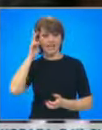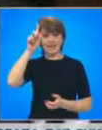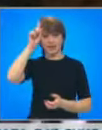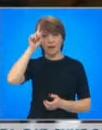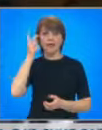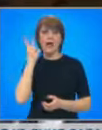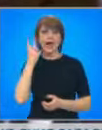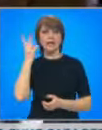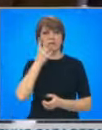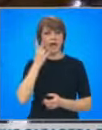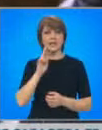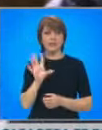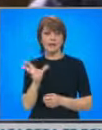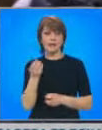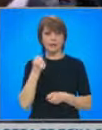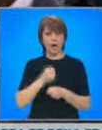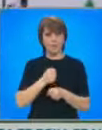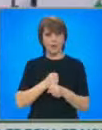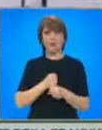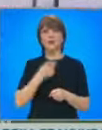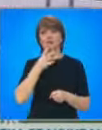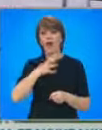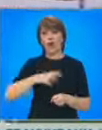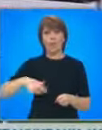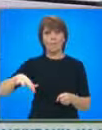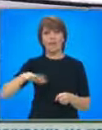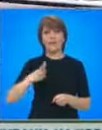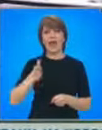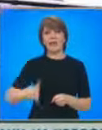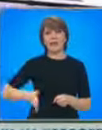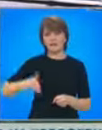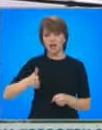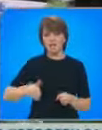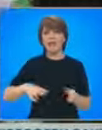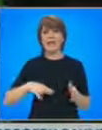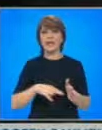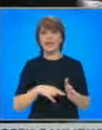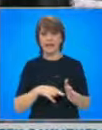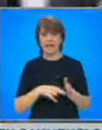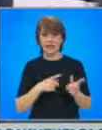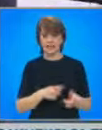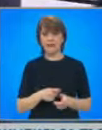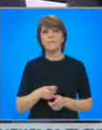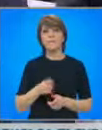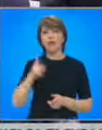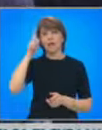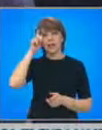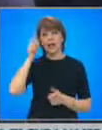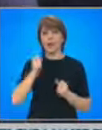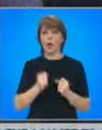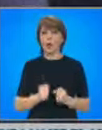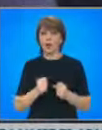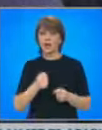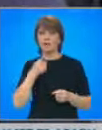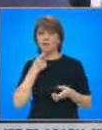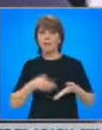разбрал за съвместна работа в областта на енергетиката и в ЖП транспорта. От Германия очакваме инженерна помощ за българските